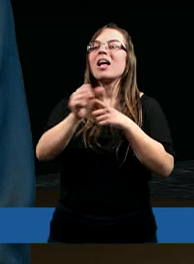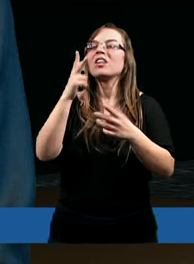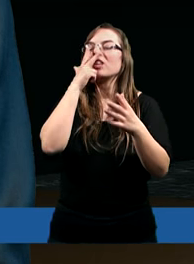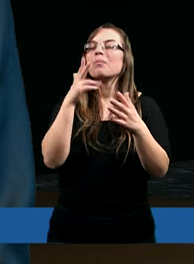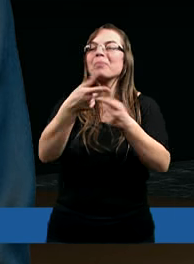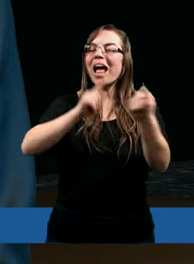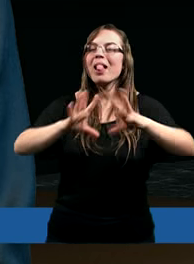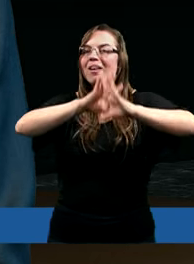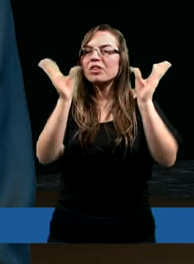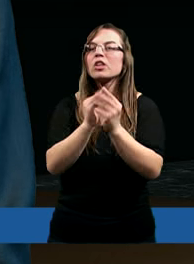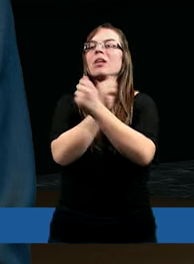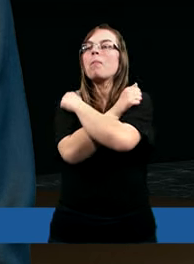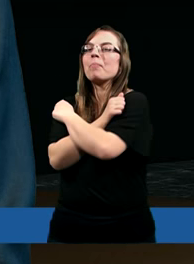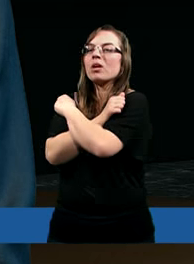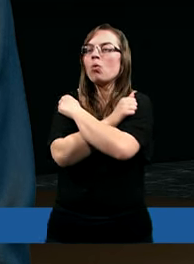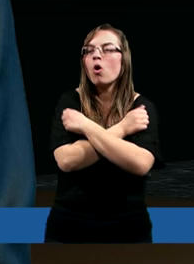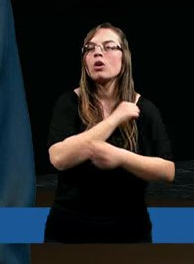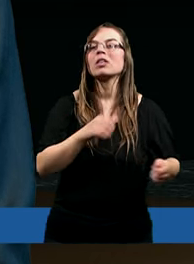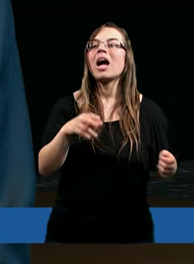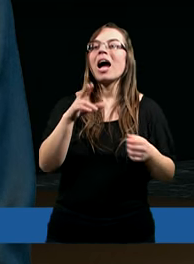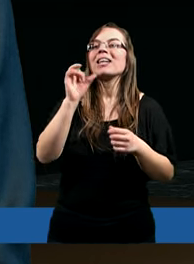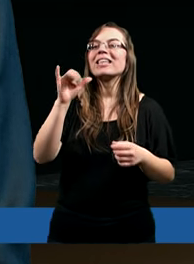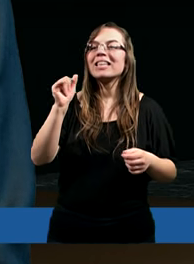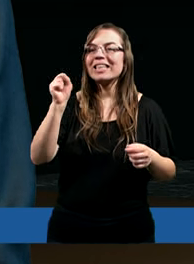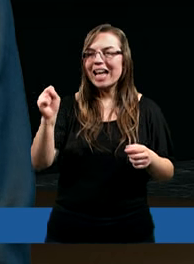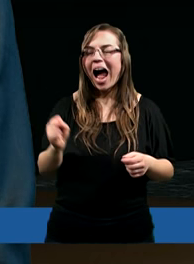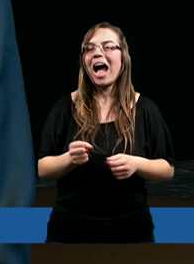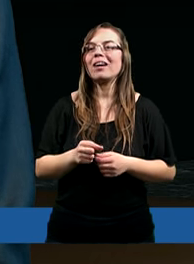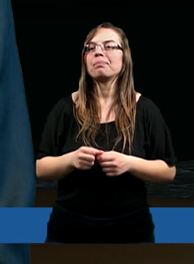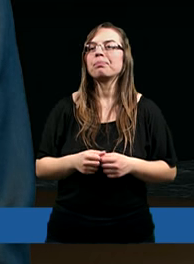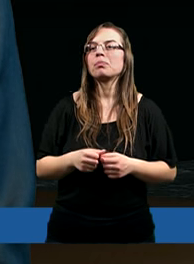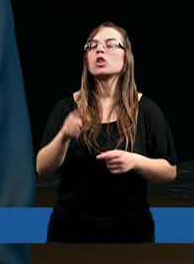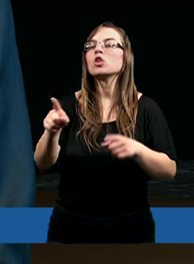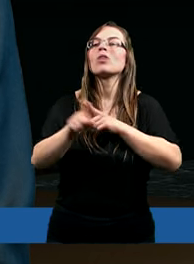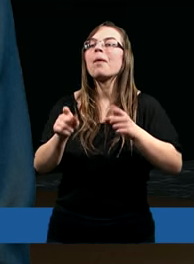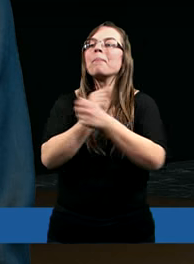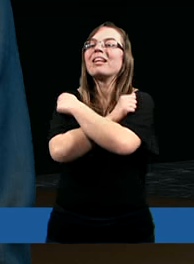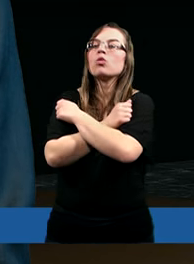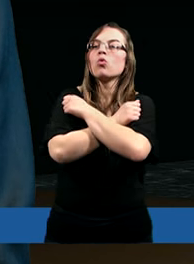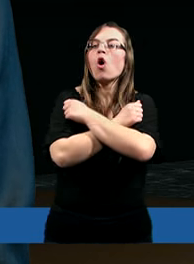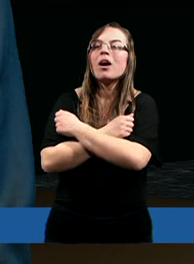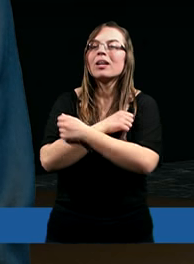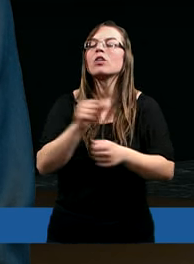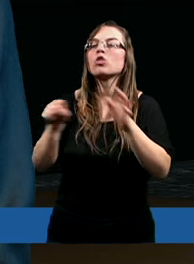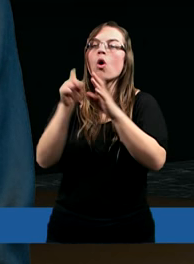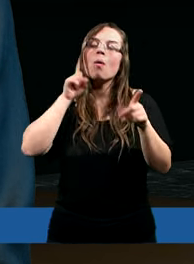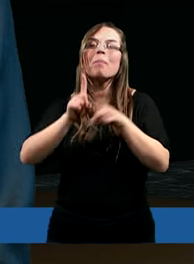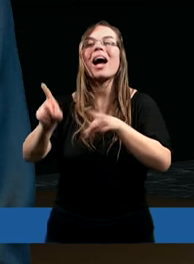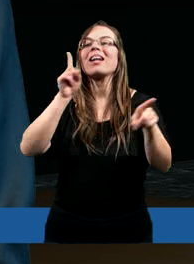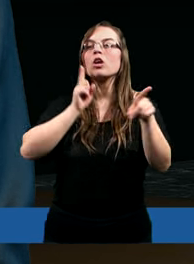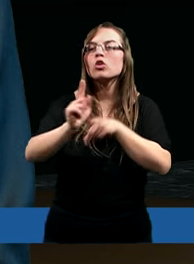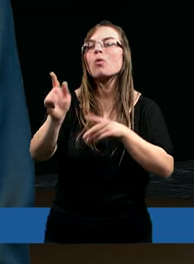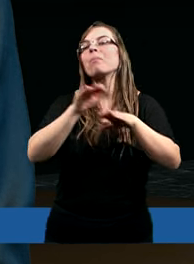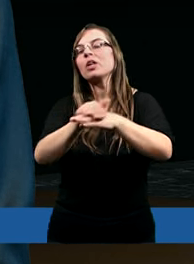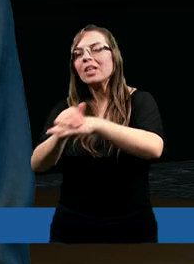to przede wszystkim miłość filia, czyli miłość do brata, do